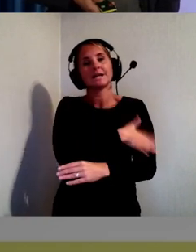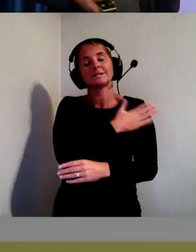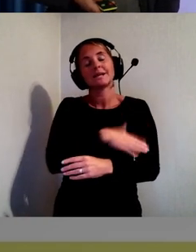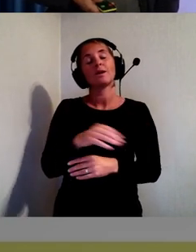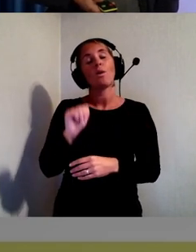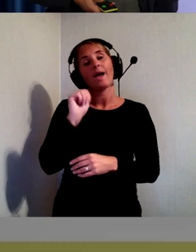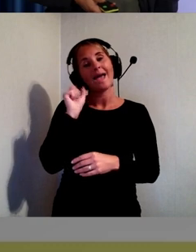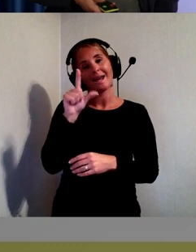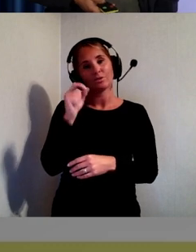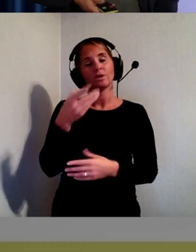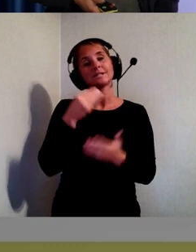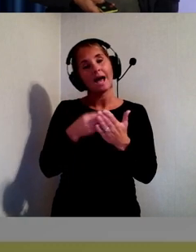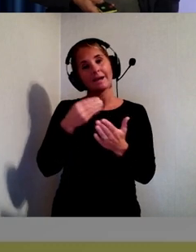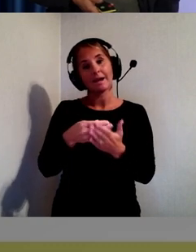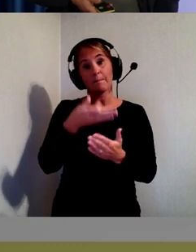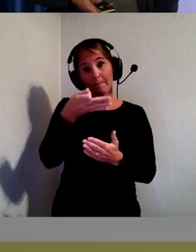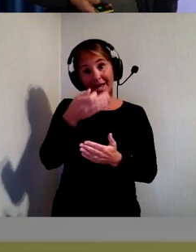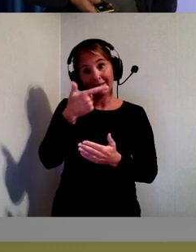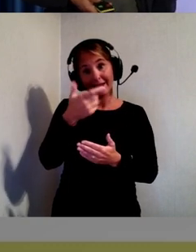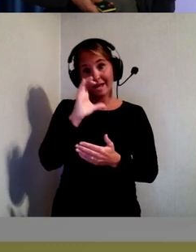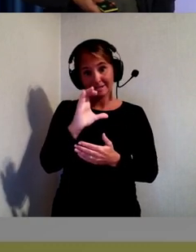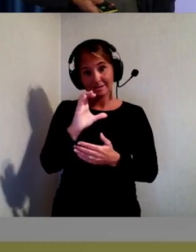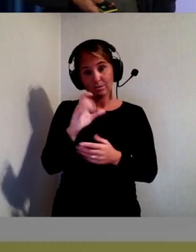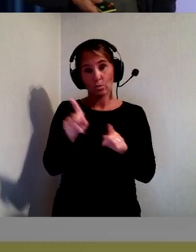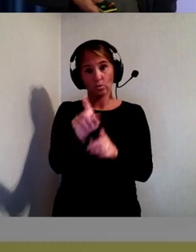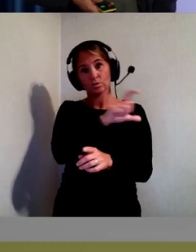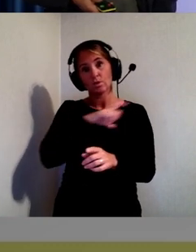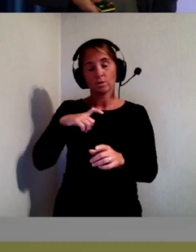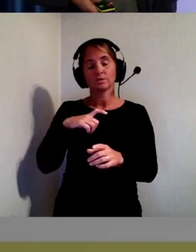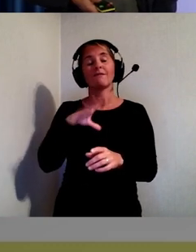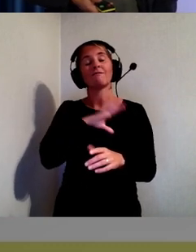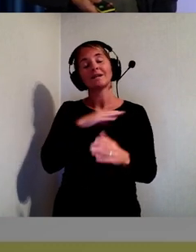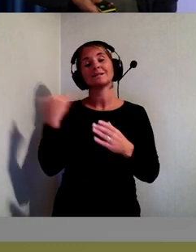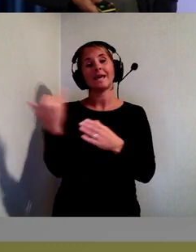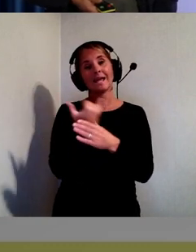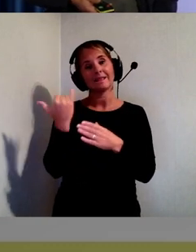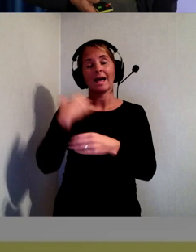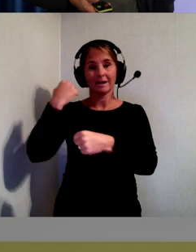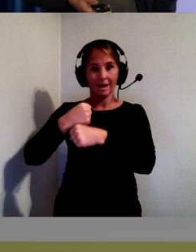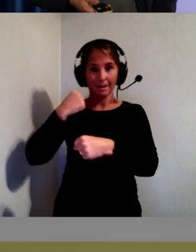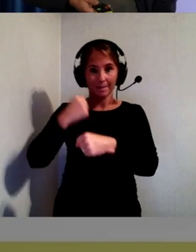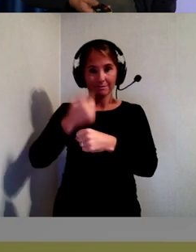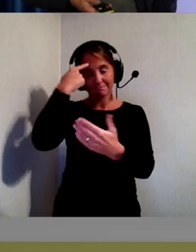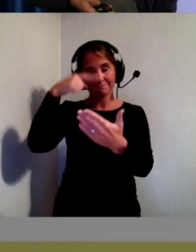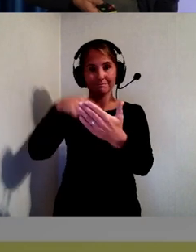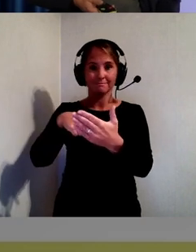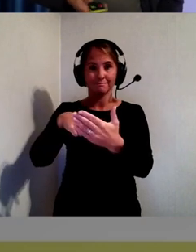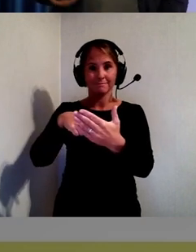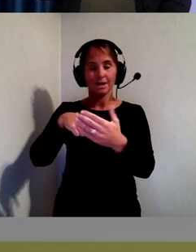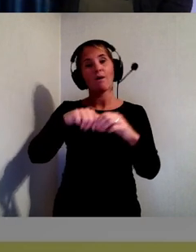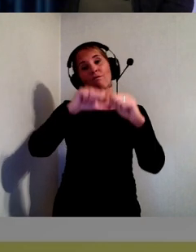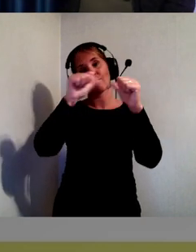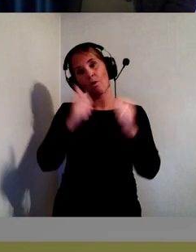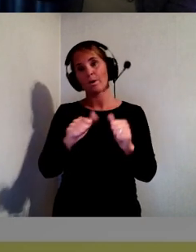Och på PTS så pågår det internt arbete för att formera oss.